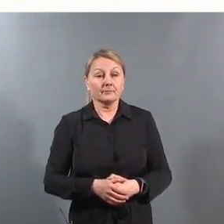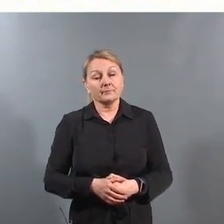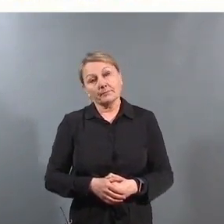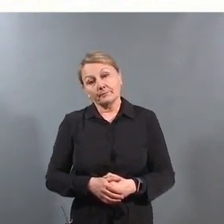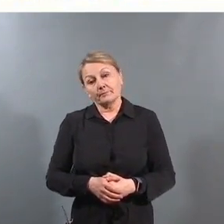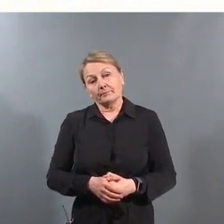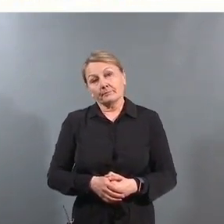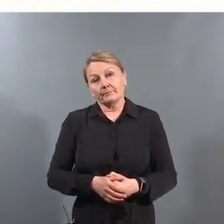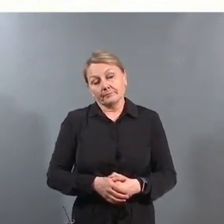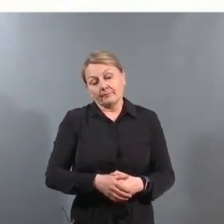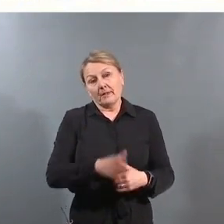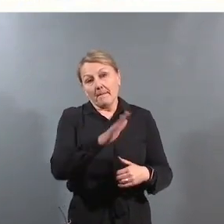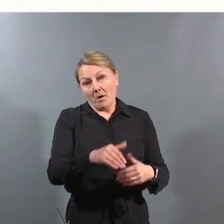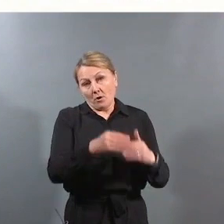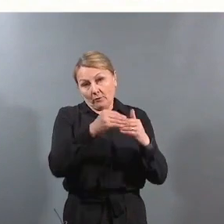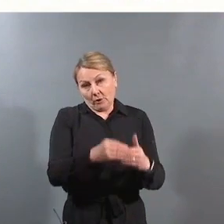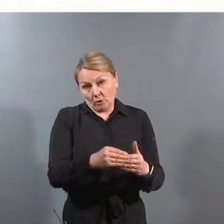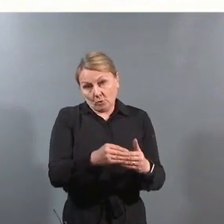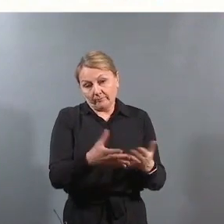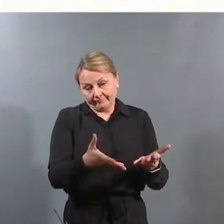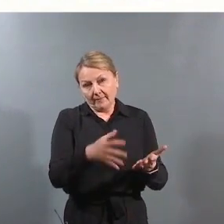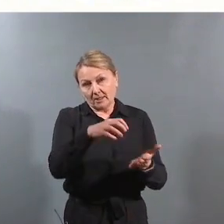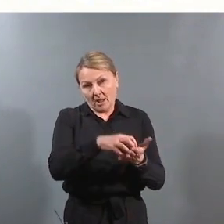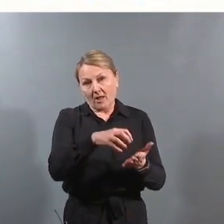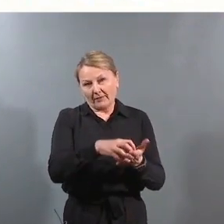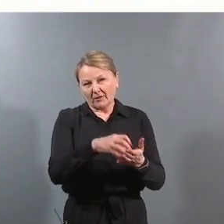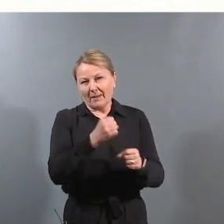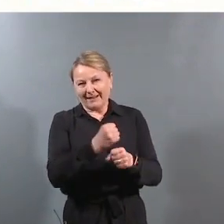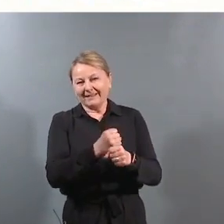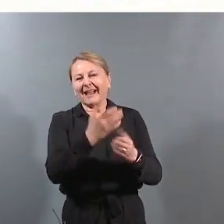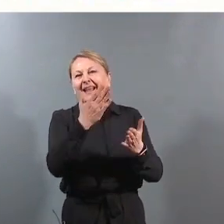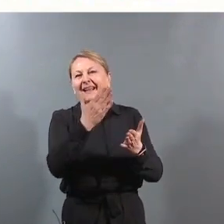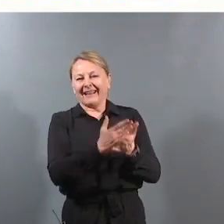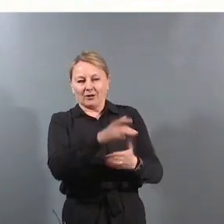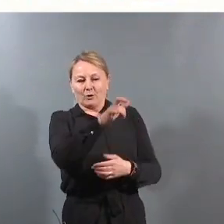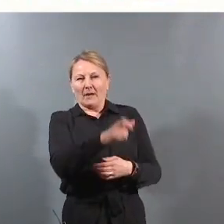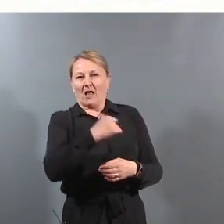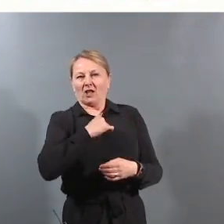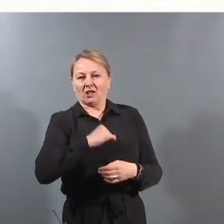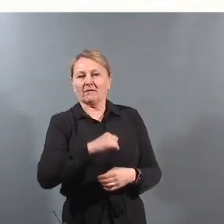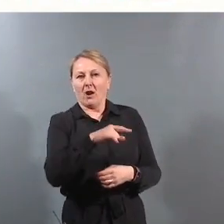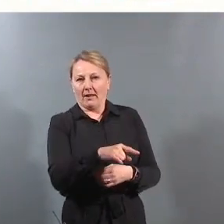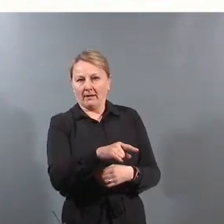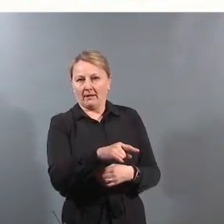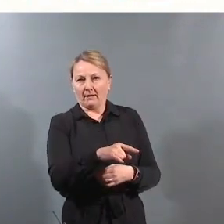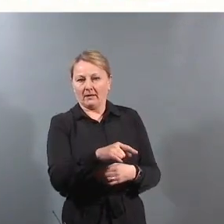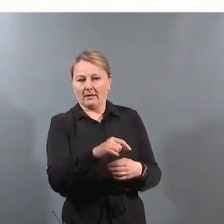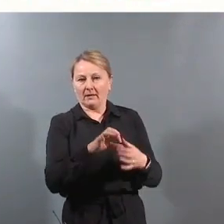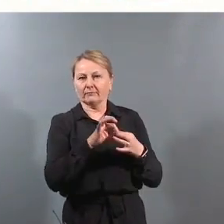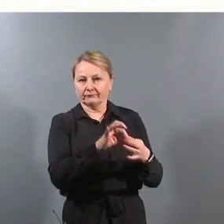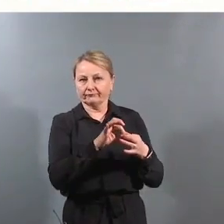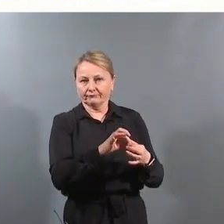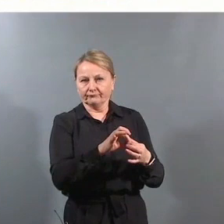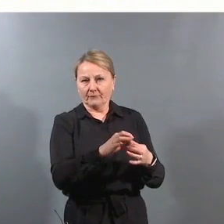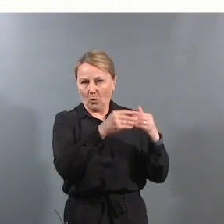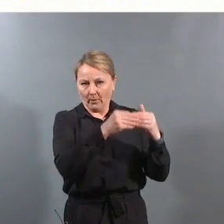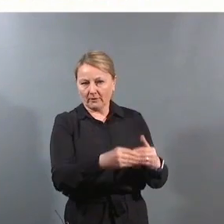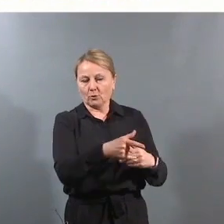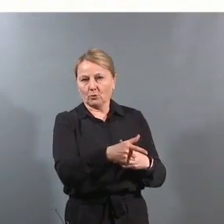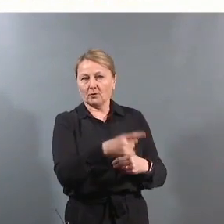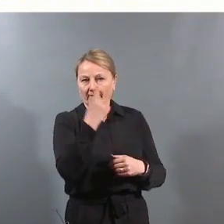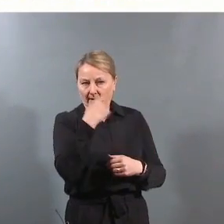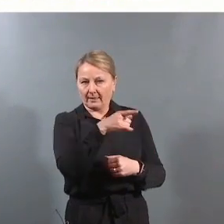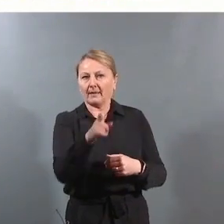Selv om barnekonvensjonen da er at det er staten som egentlig er det rettssubjektet som står ansvarlig i forhold til konvensjonen, så vet dere at